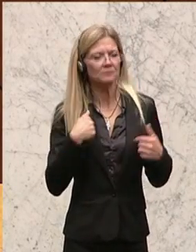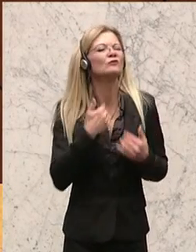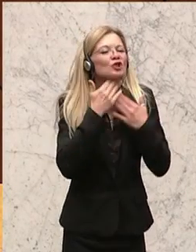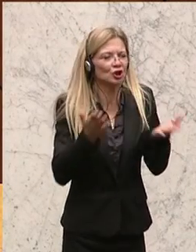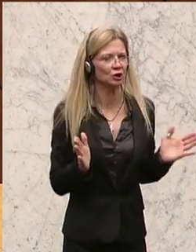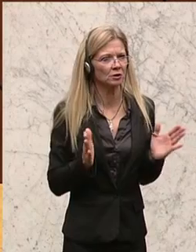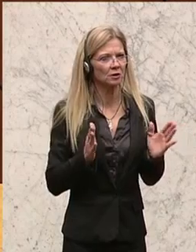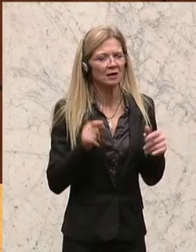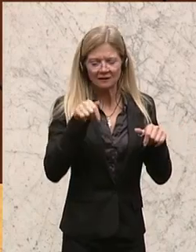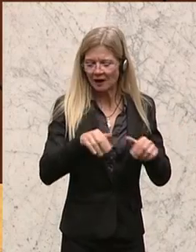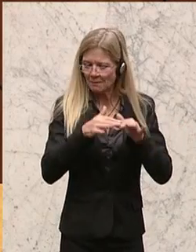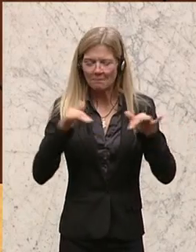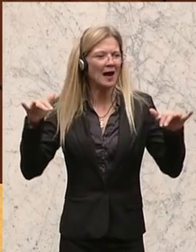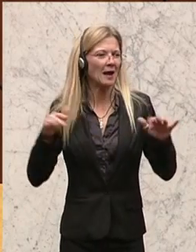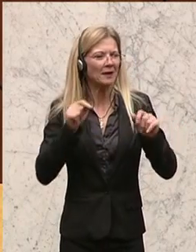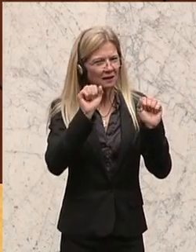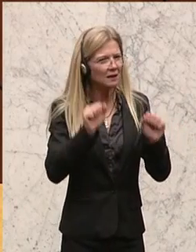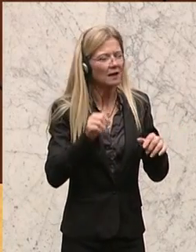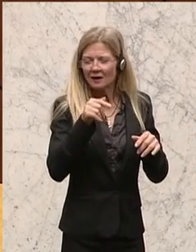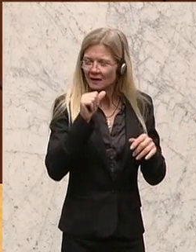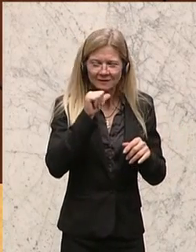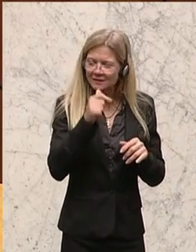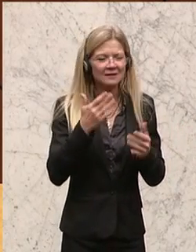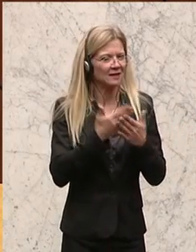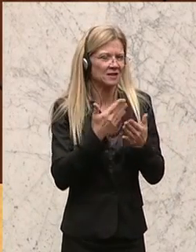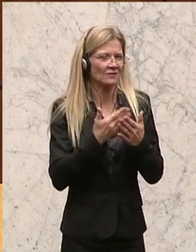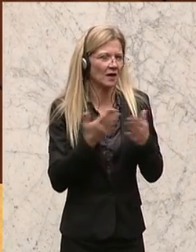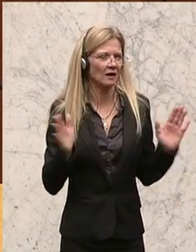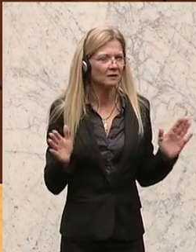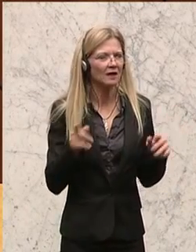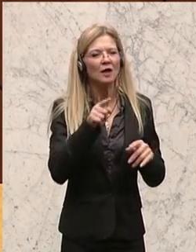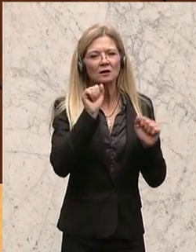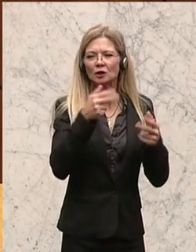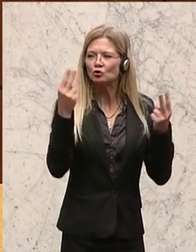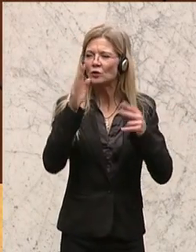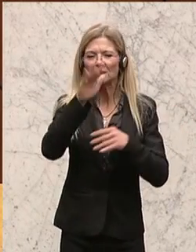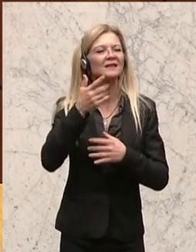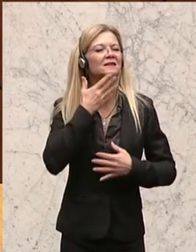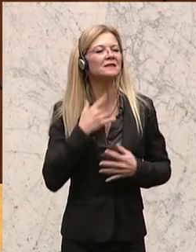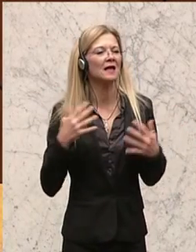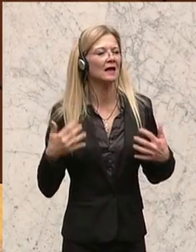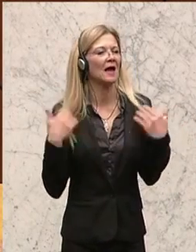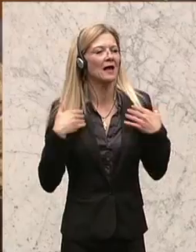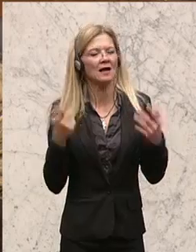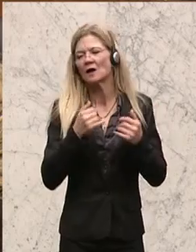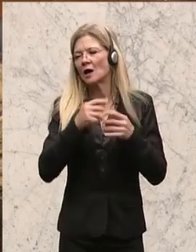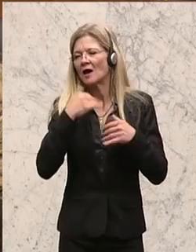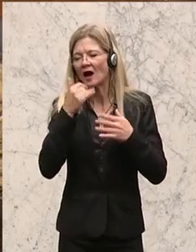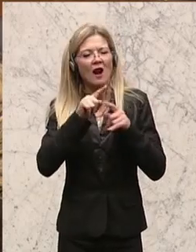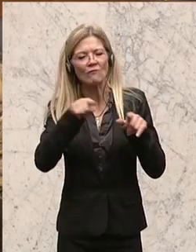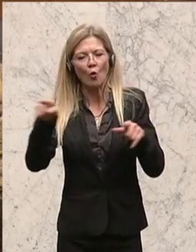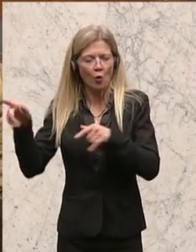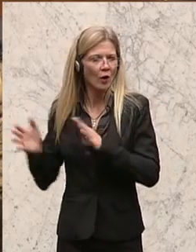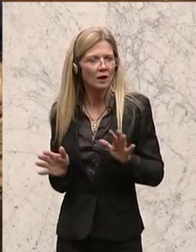können Sie überall suchen, nur nicht im Parlament. Im Parlament sollten Sie hier sitzen, um für die Österreicher Lösungen zu erzielen, Frau Schwendner.